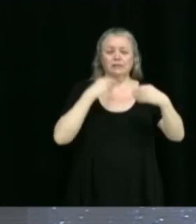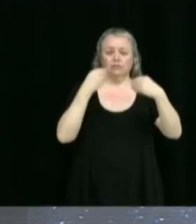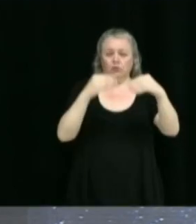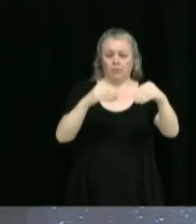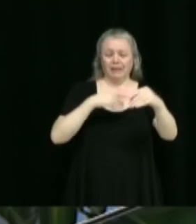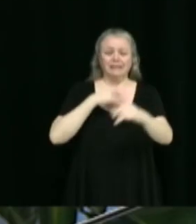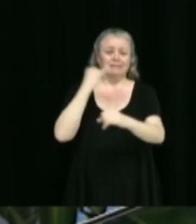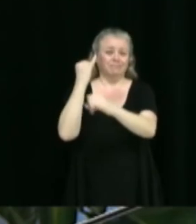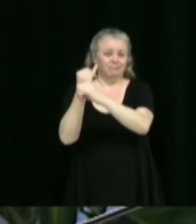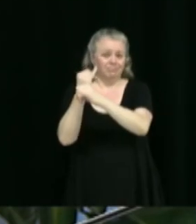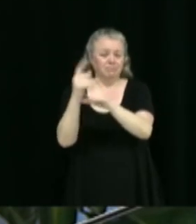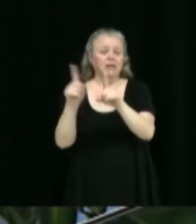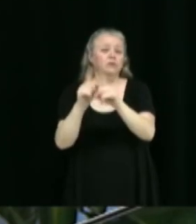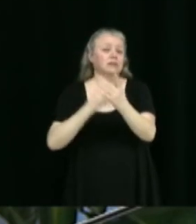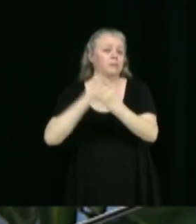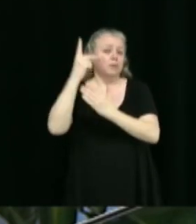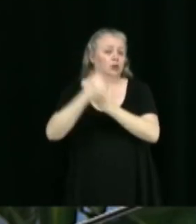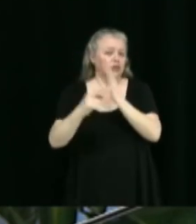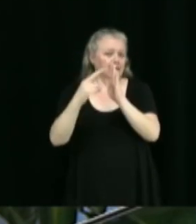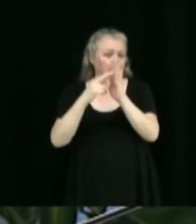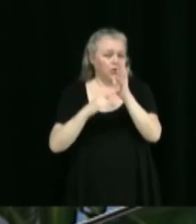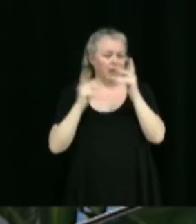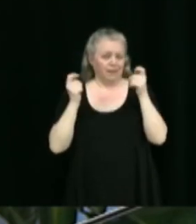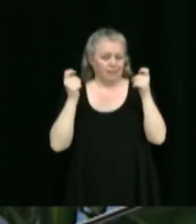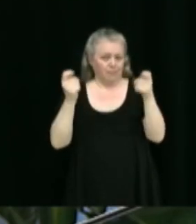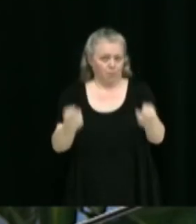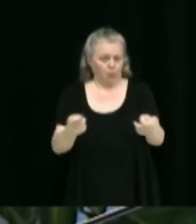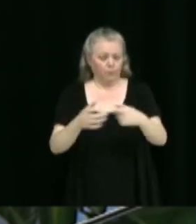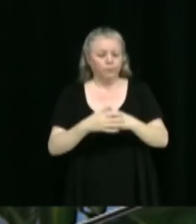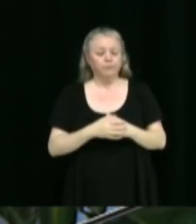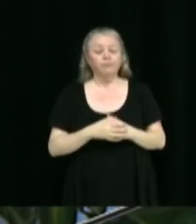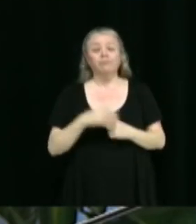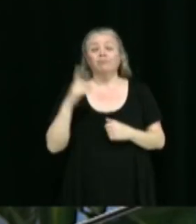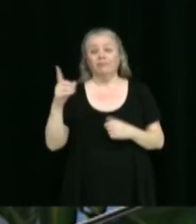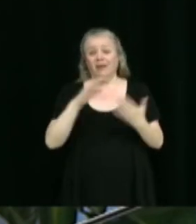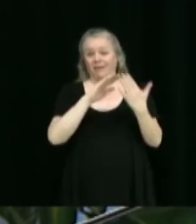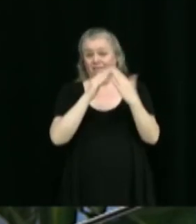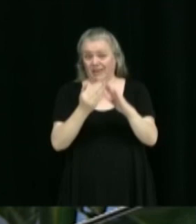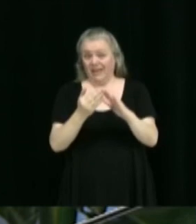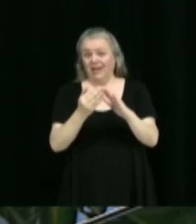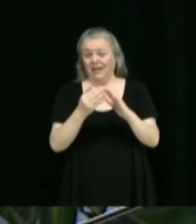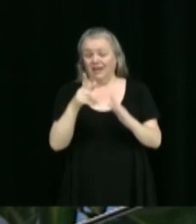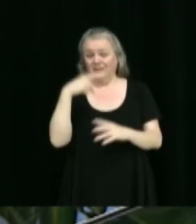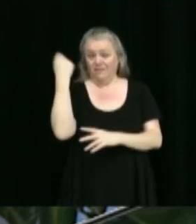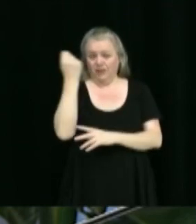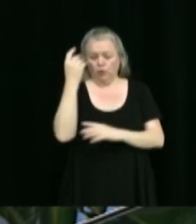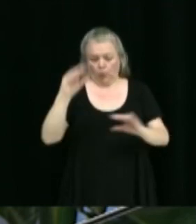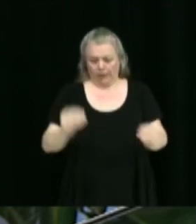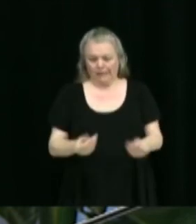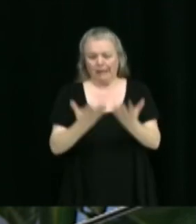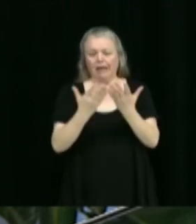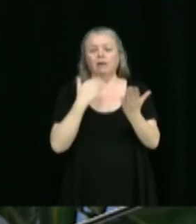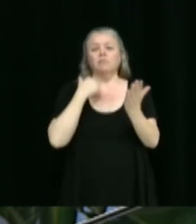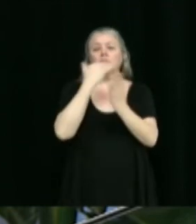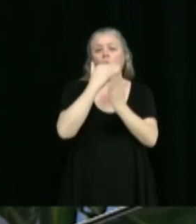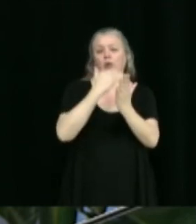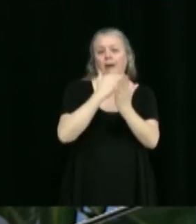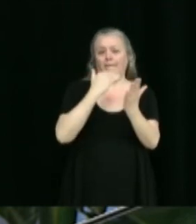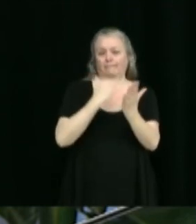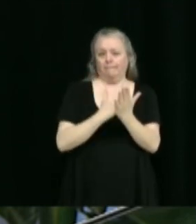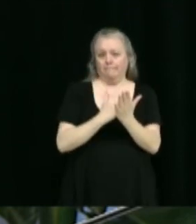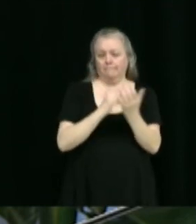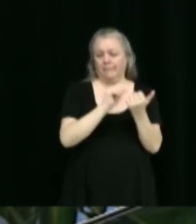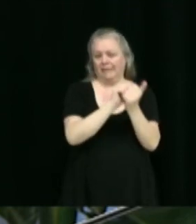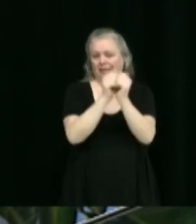règlement. Par ce règlement, la Ville de Victoriaville crée le programme de transition énergétique des ICI afin d'accorder une aide